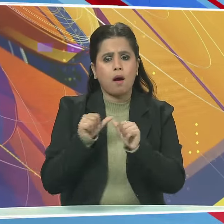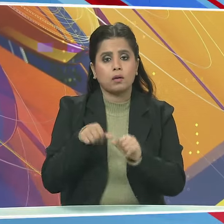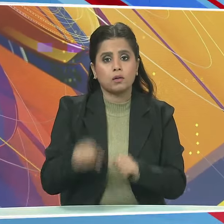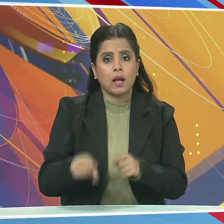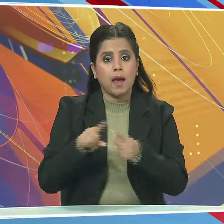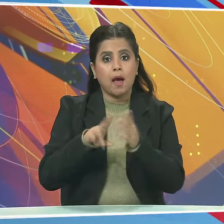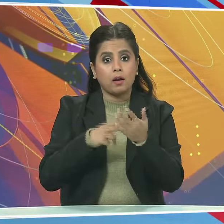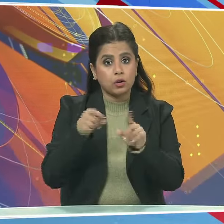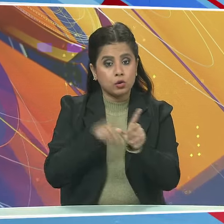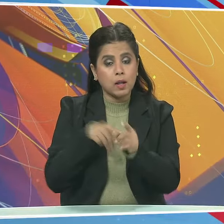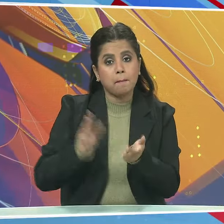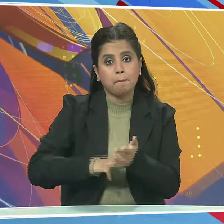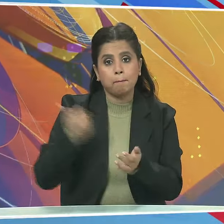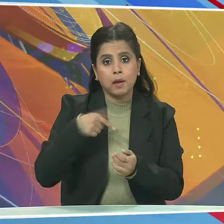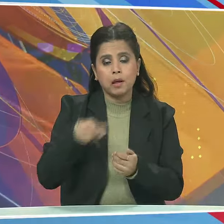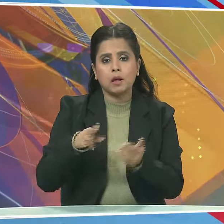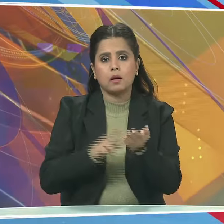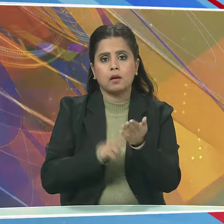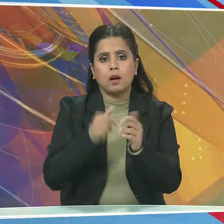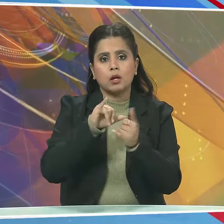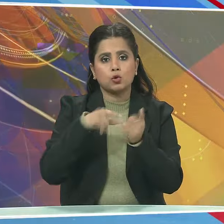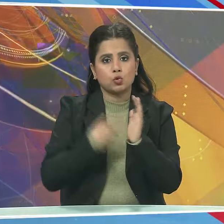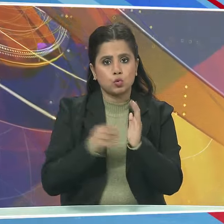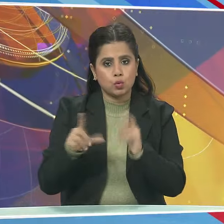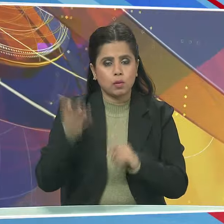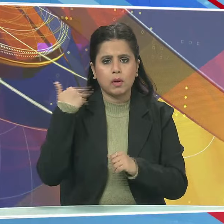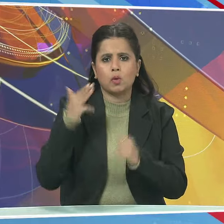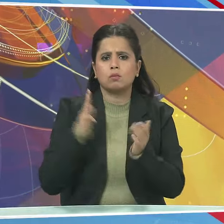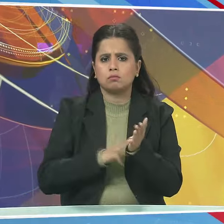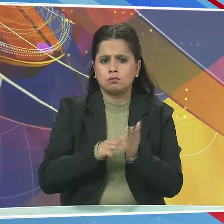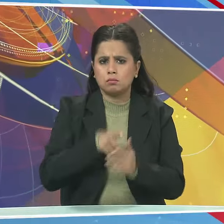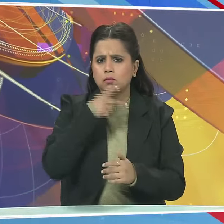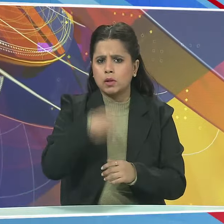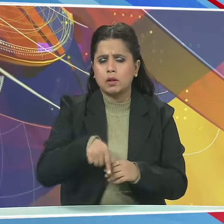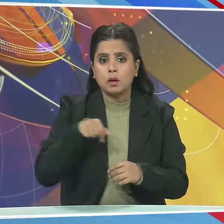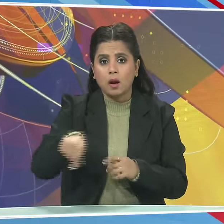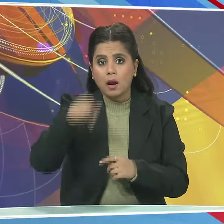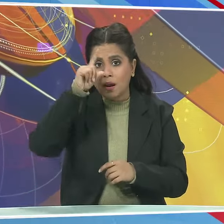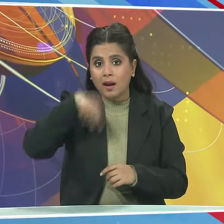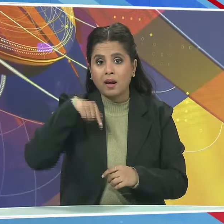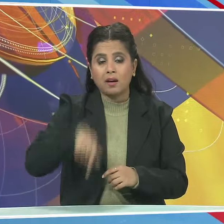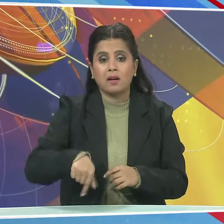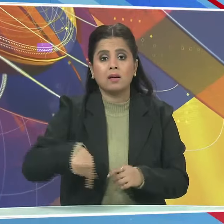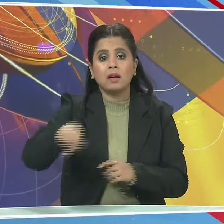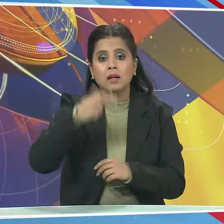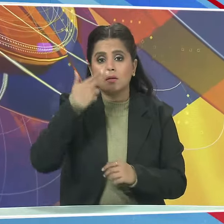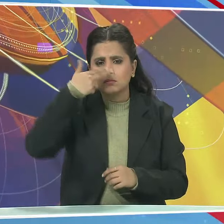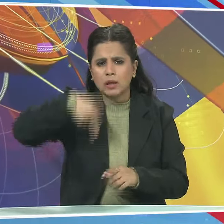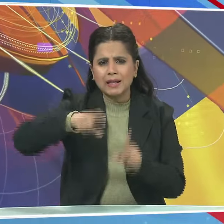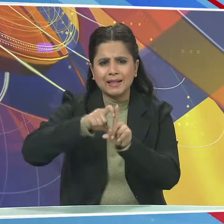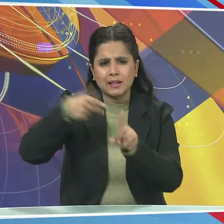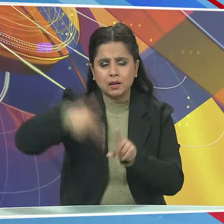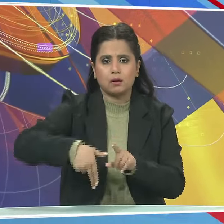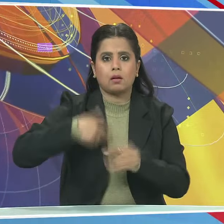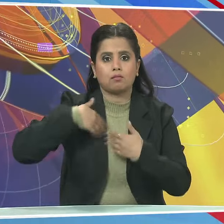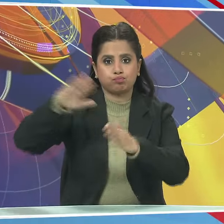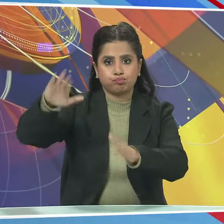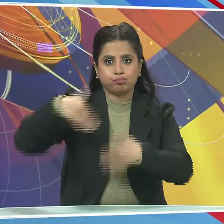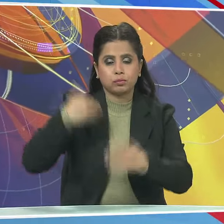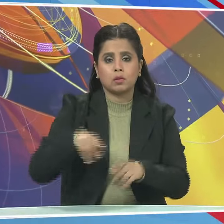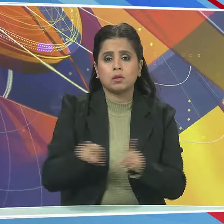राज्यमंत्री नस्रूल हामिद ने सोंबार को कहा कि भारत से डीजल आयात करने के लिए लगभग